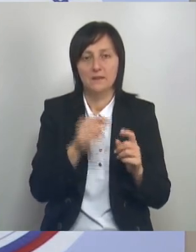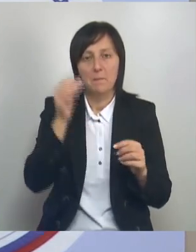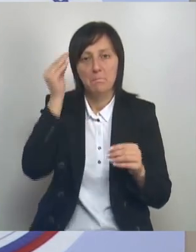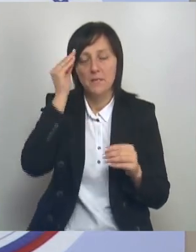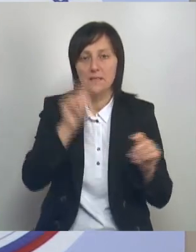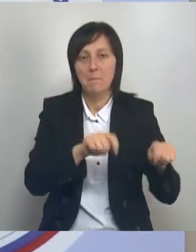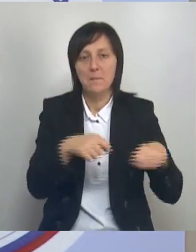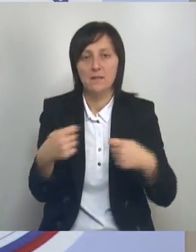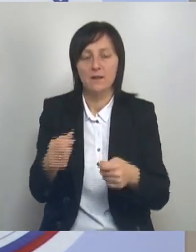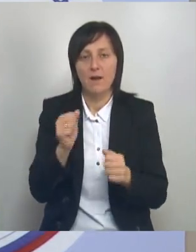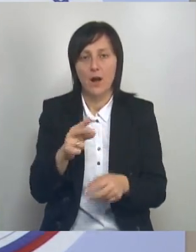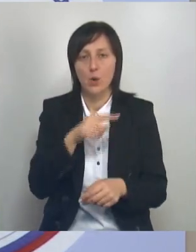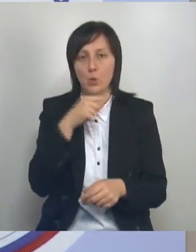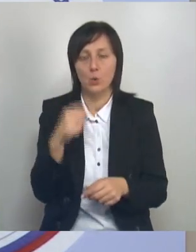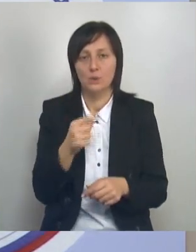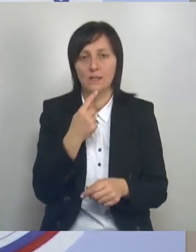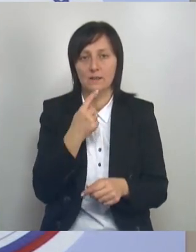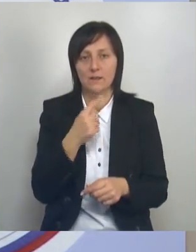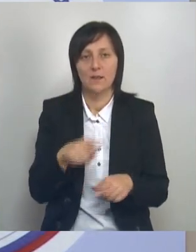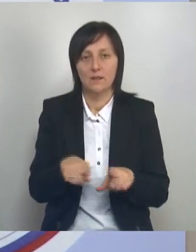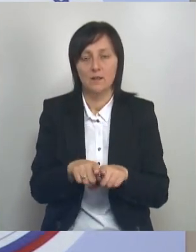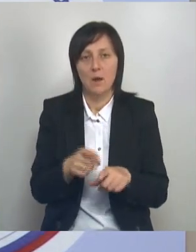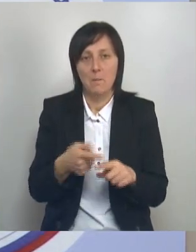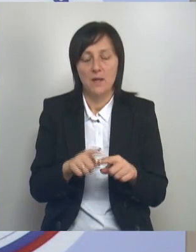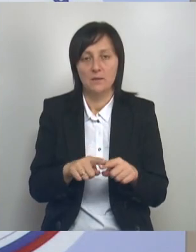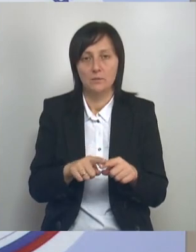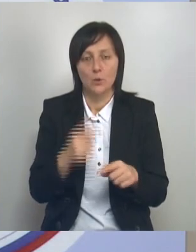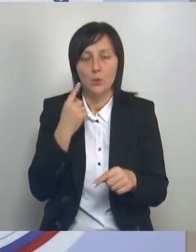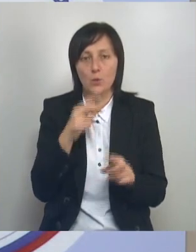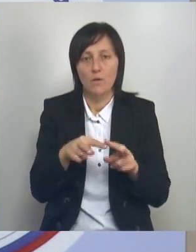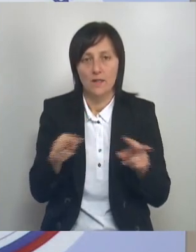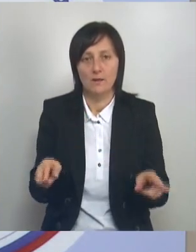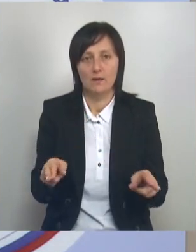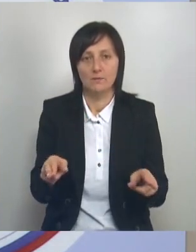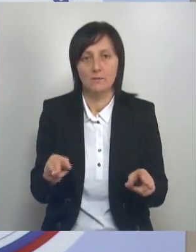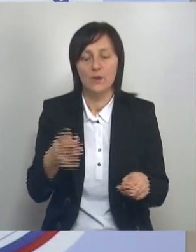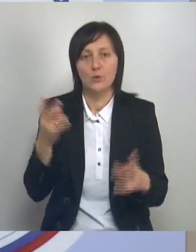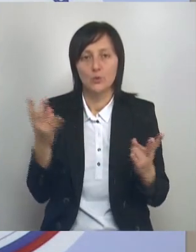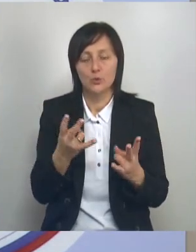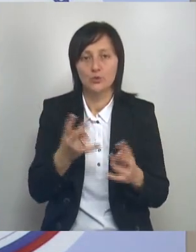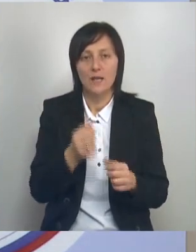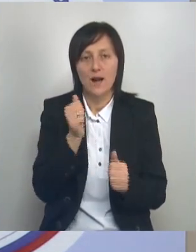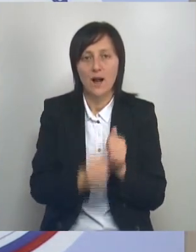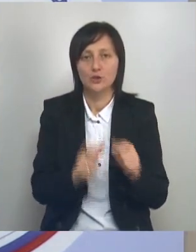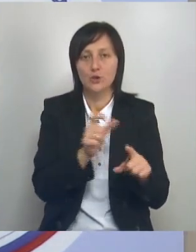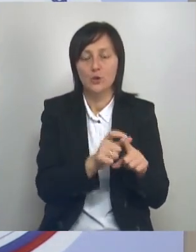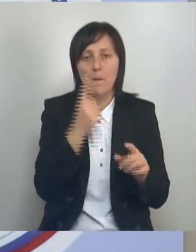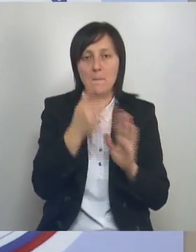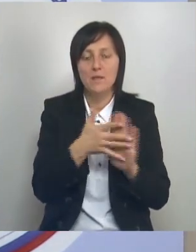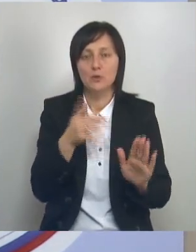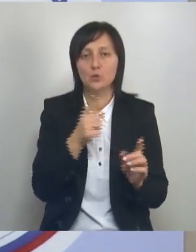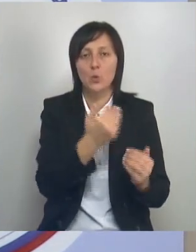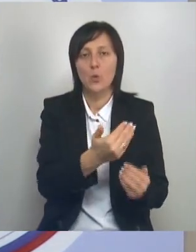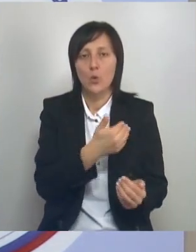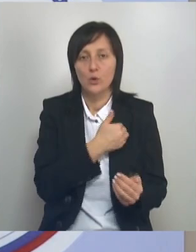очень важно. Как русский язык, если слово предложено убрать, меняется что-то предложено, так и у русского человека. Нужно дословно понять, что он хочет, и привести ему.